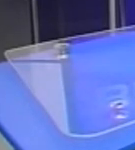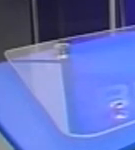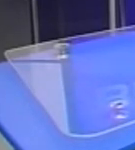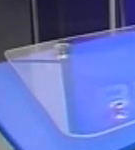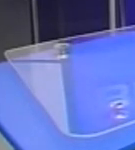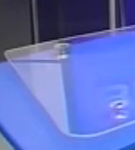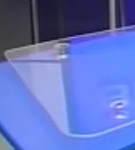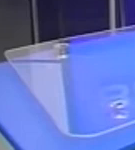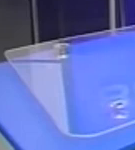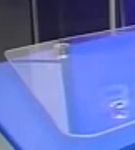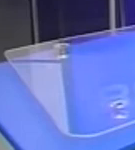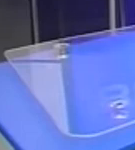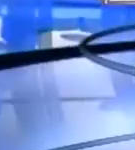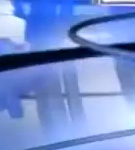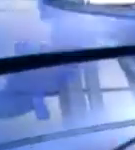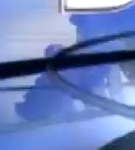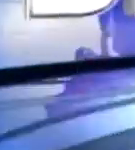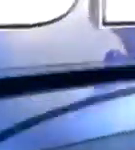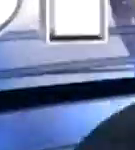короткого огляду на актуальніших подій.